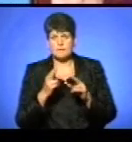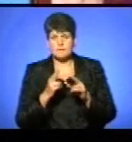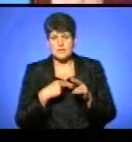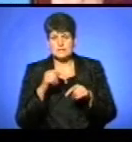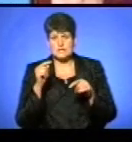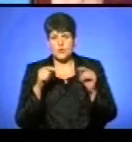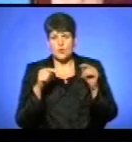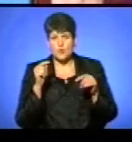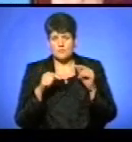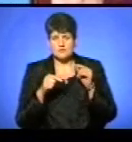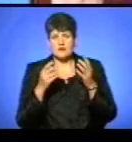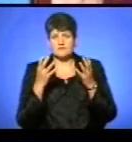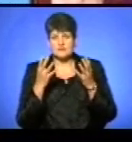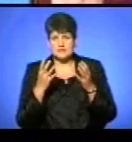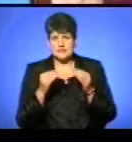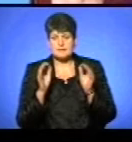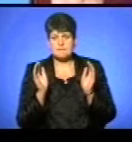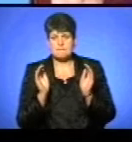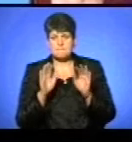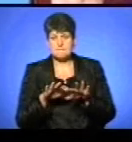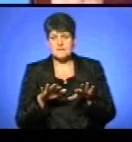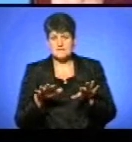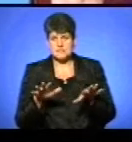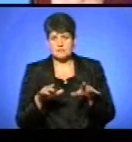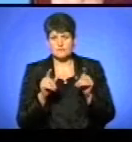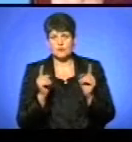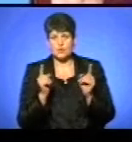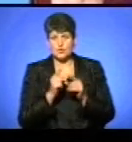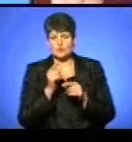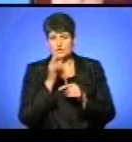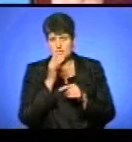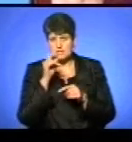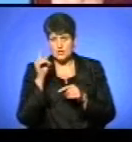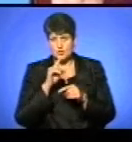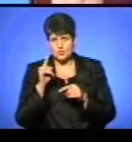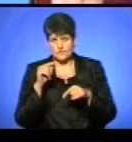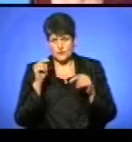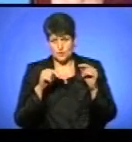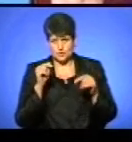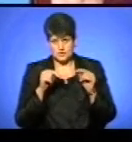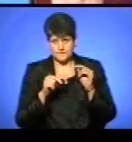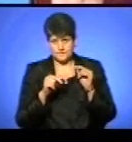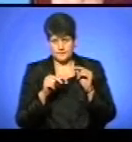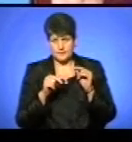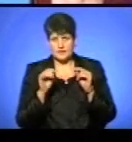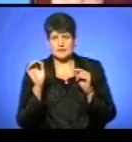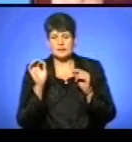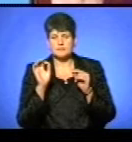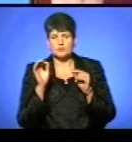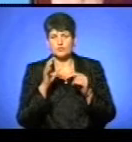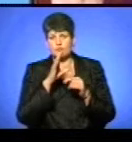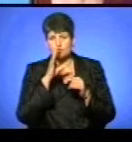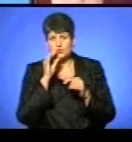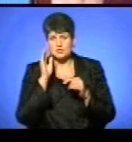опадів, а от на день місцями проходитимуть короткочасні грозові дощі. Температура повітря вночі